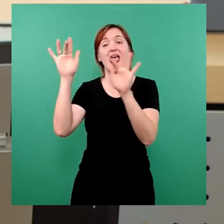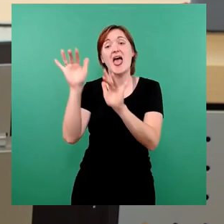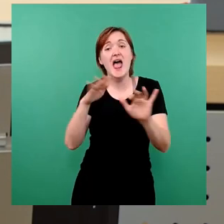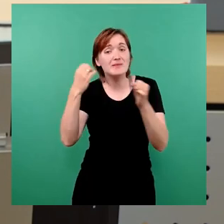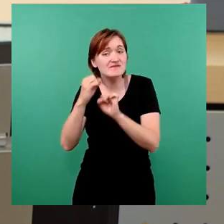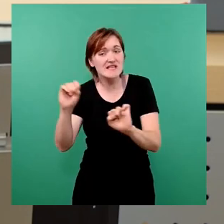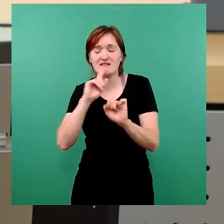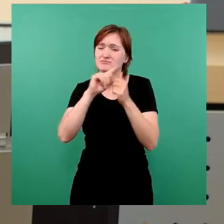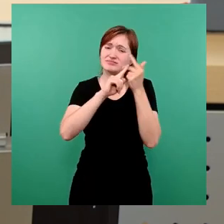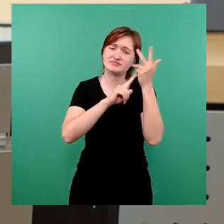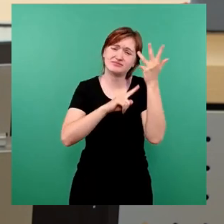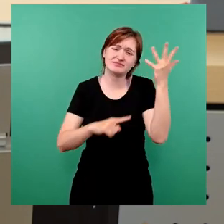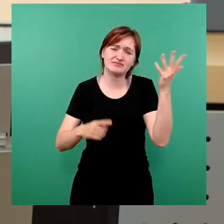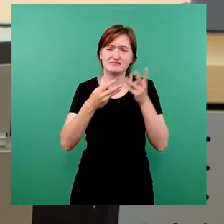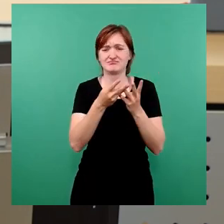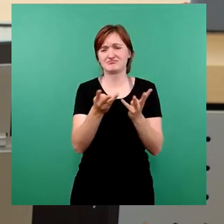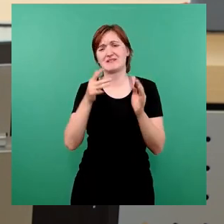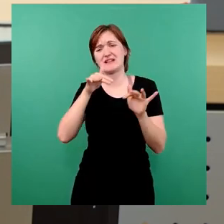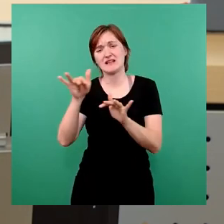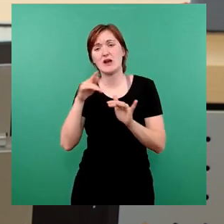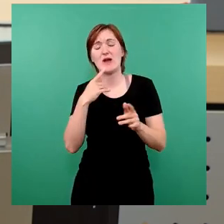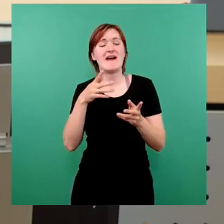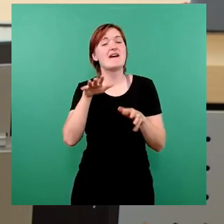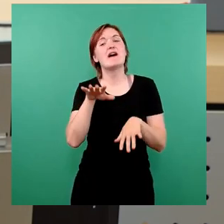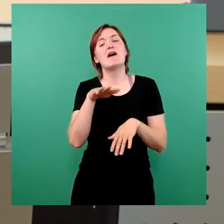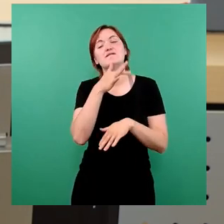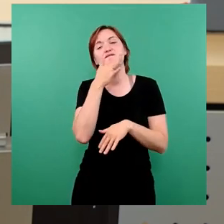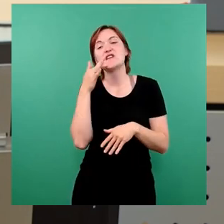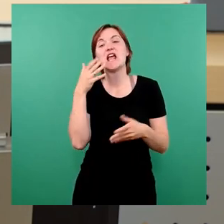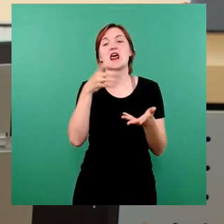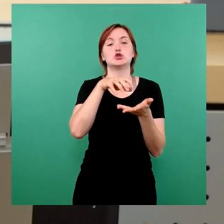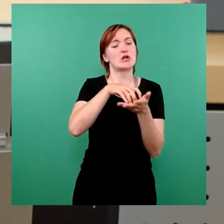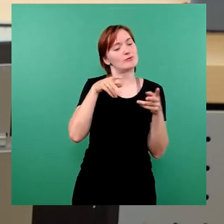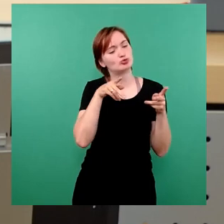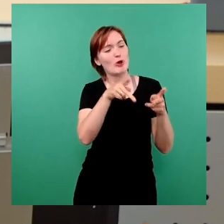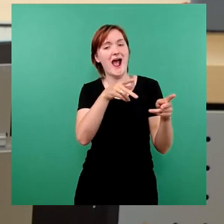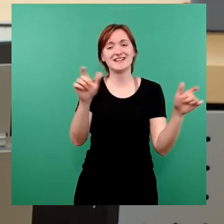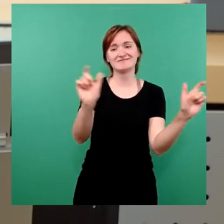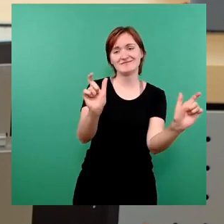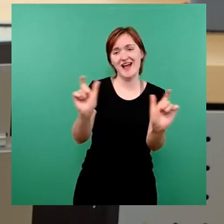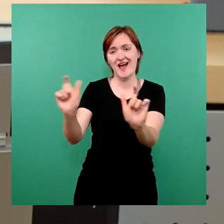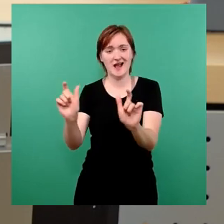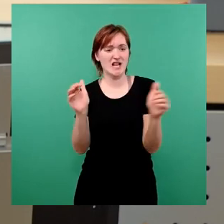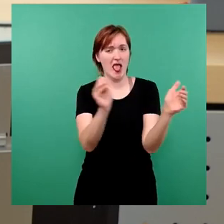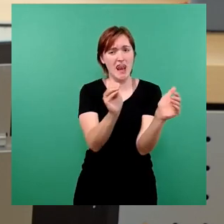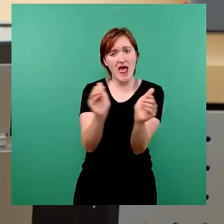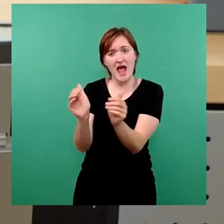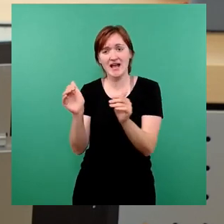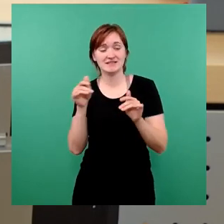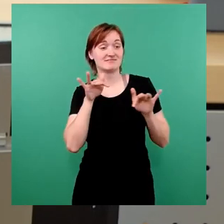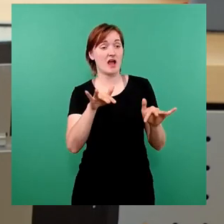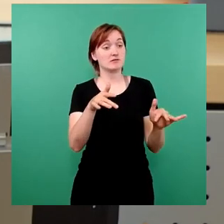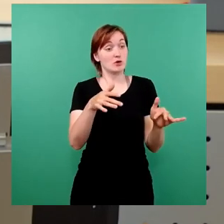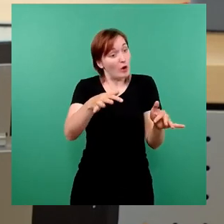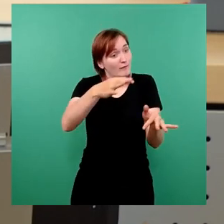Diese Feste und auch weitere kleine Straßenfeste in einem noch deutlich kleineren Rahmen machen das Leben in unserer Stadt